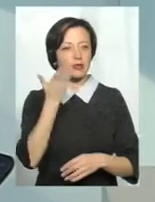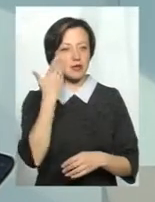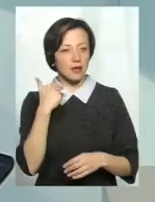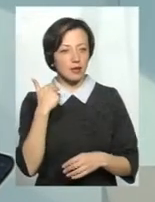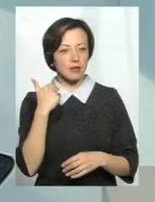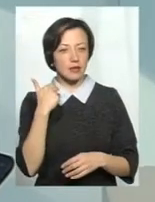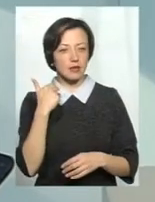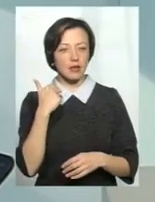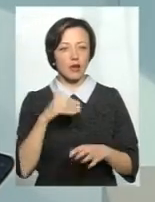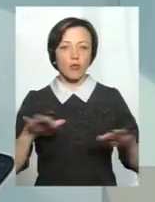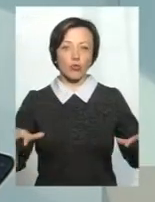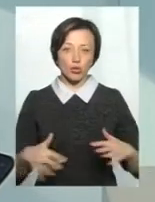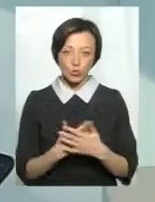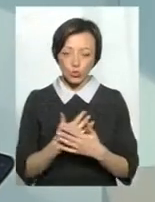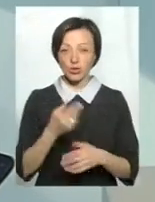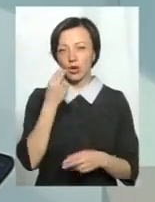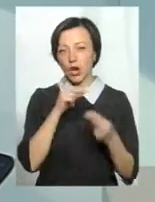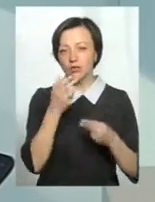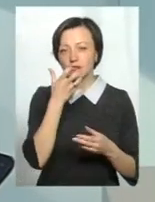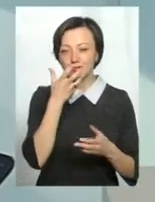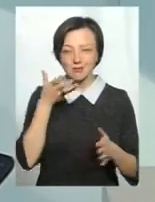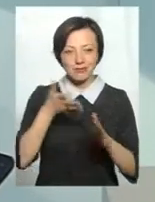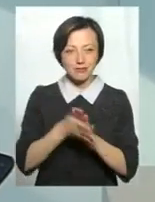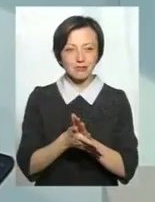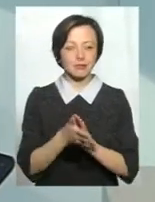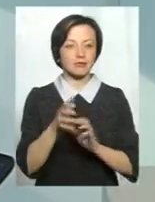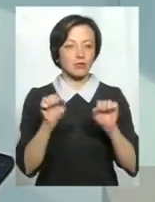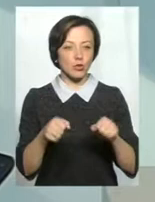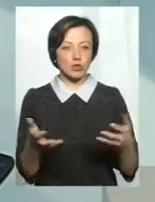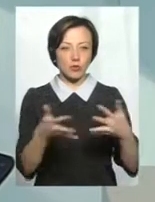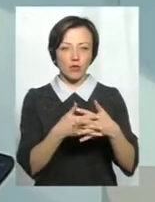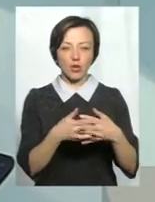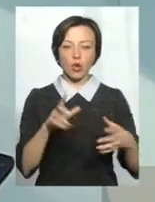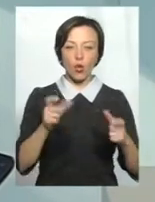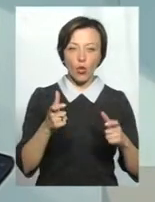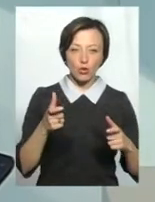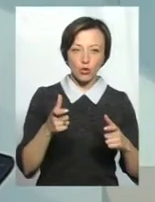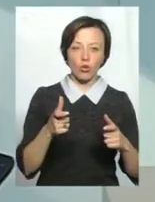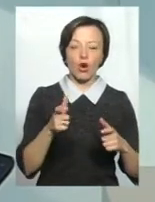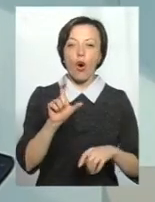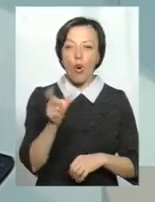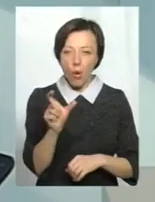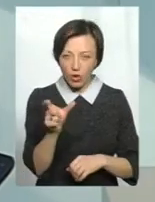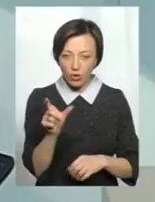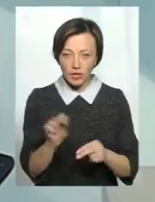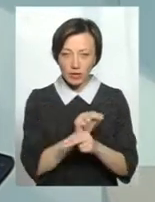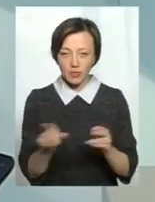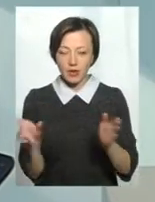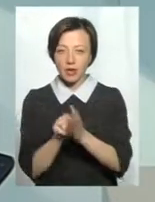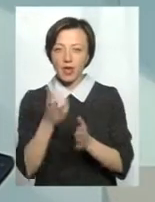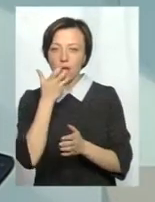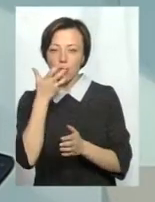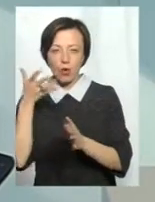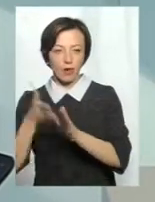простудного характеру, то краще прогрівати точки. Можна комбінувати голкотерапію з прогріванням. От зараз